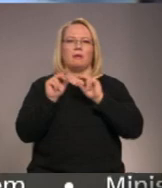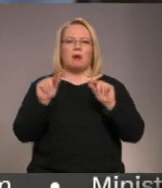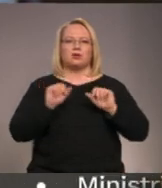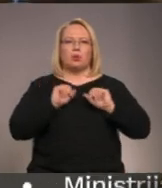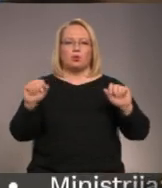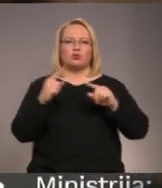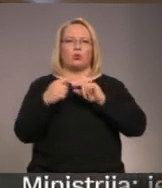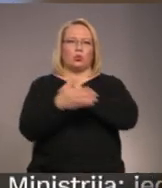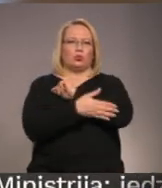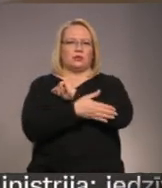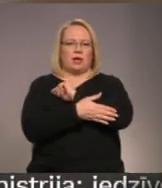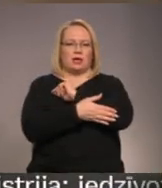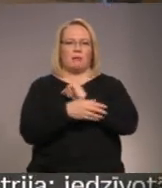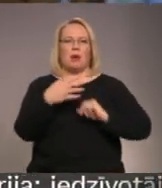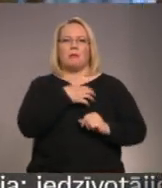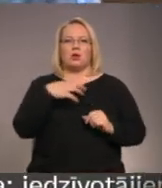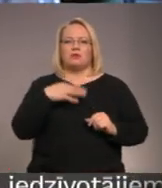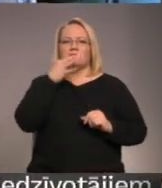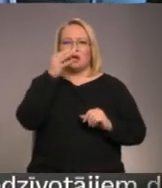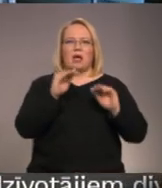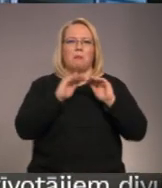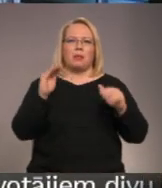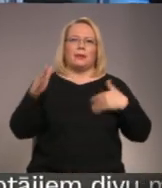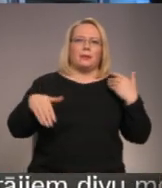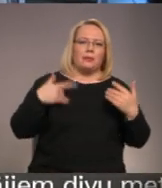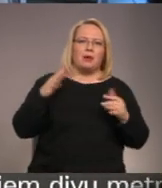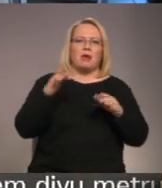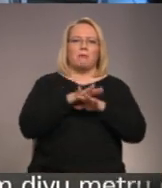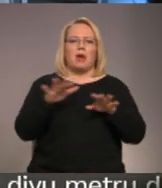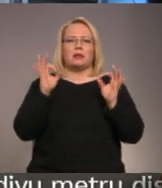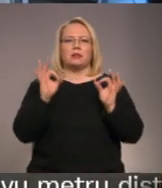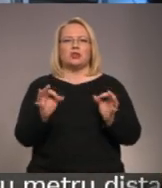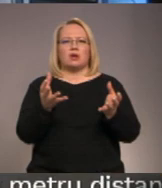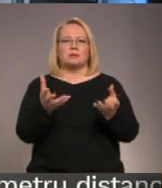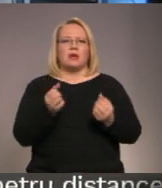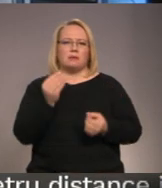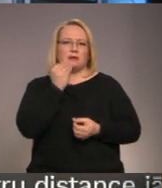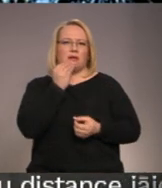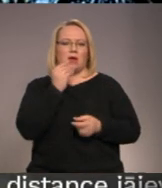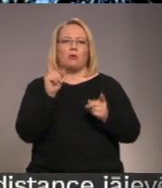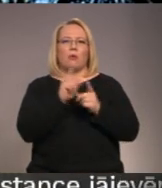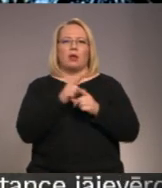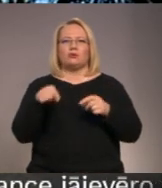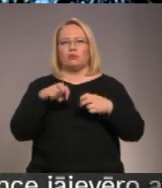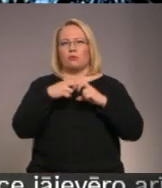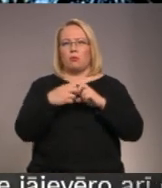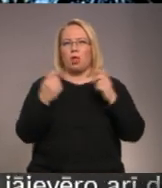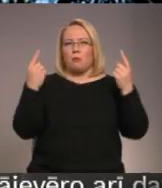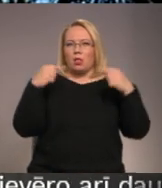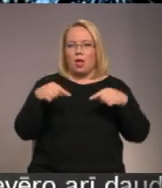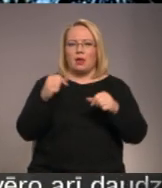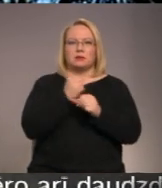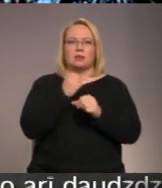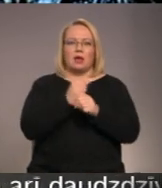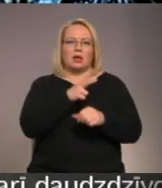Pašvaldības arī norāda, ka nēsot pamata pažām vai bērni tiešām saņem sēdienu, jo arī krīzes laikā darbojas sociālais